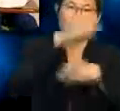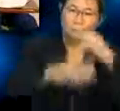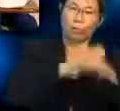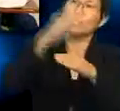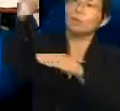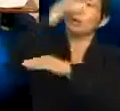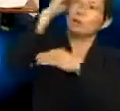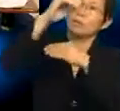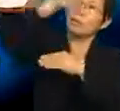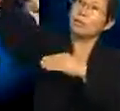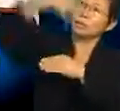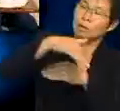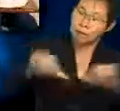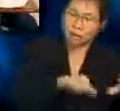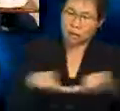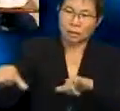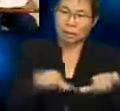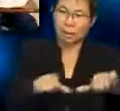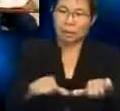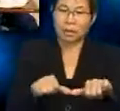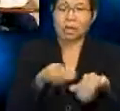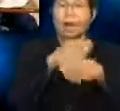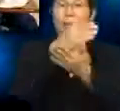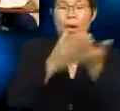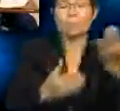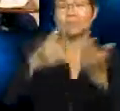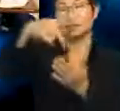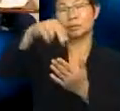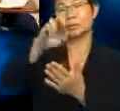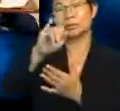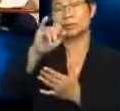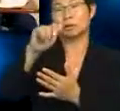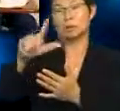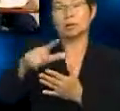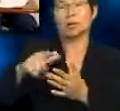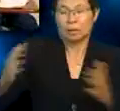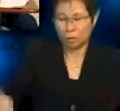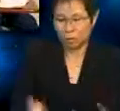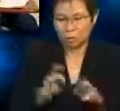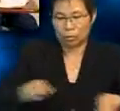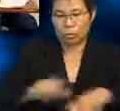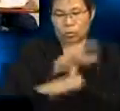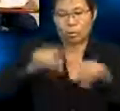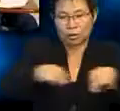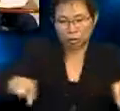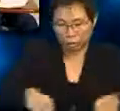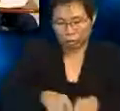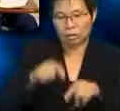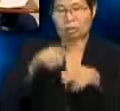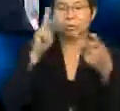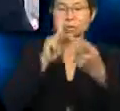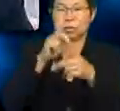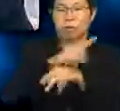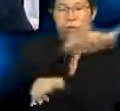Manakala kecerdasan spasial pula Dapat menggalakkan murid Menggunakan ruang-ruang yang sesuai di